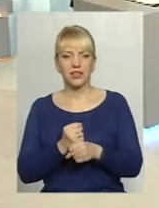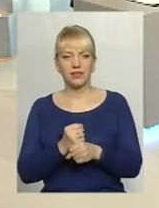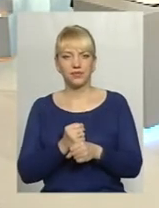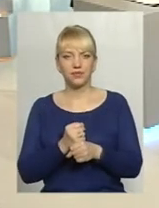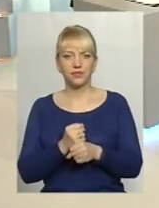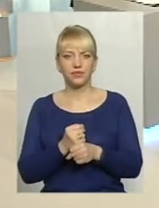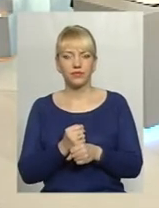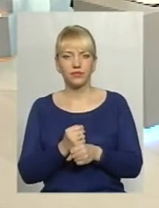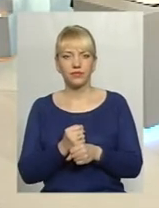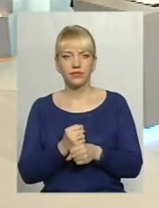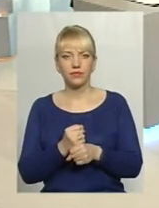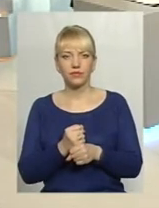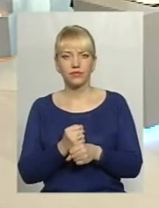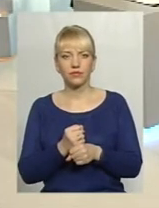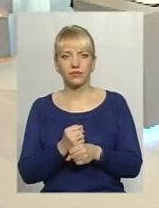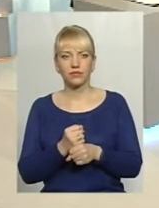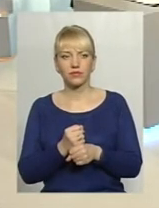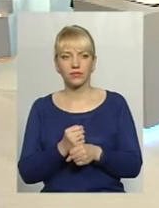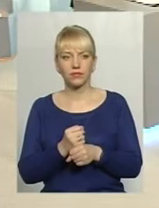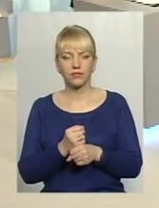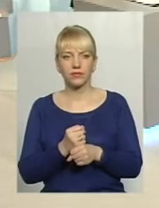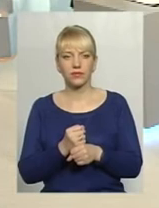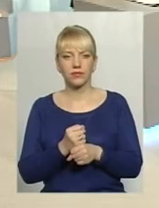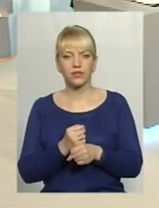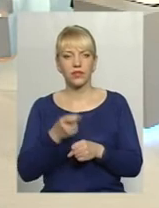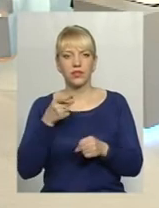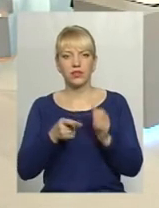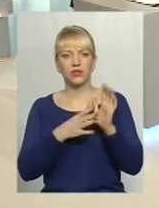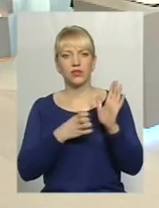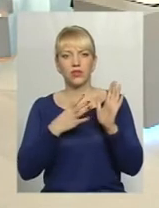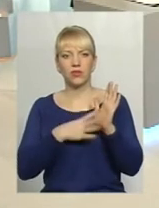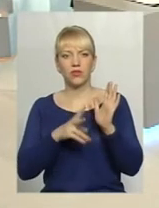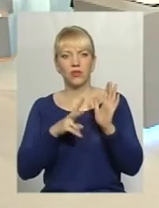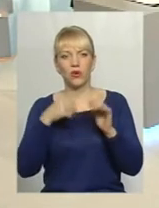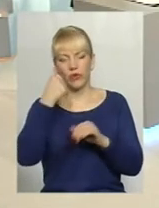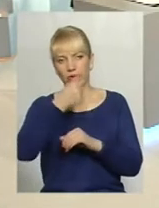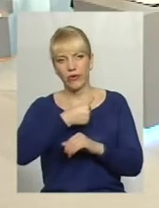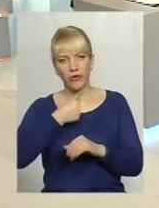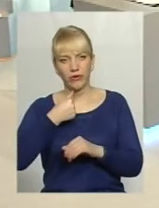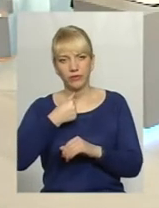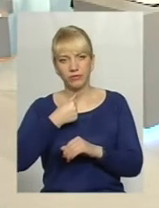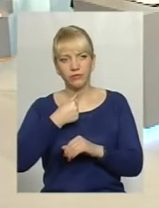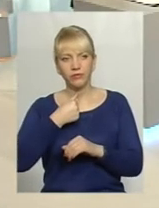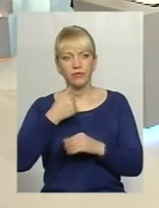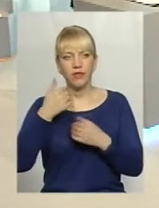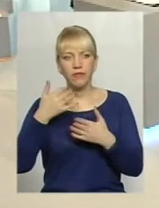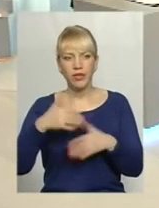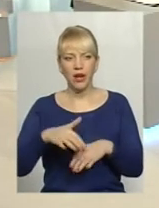1992 року, уже